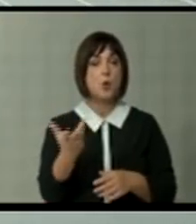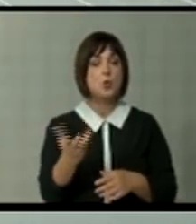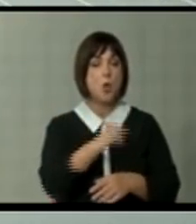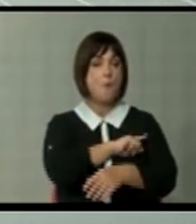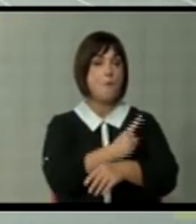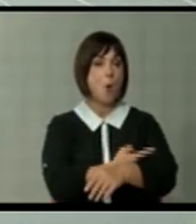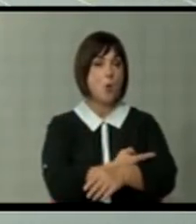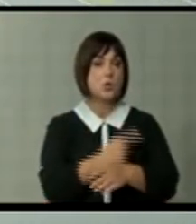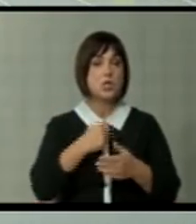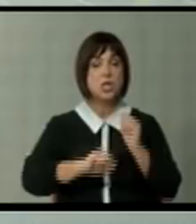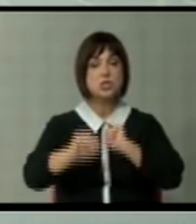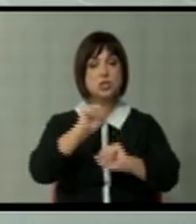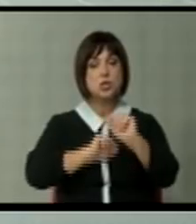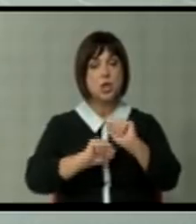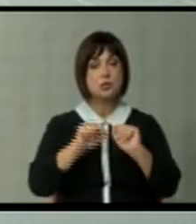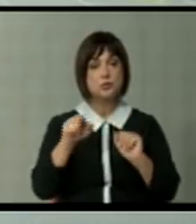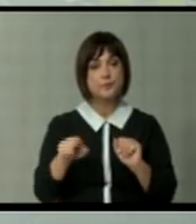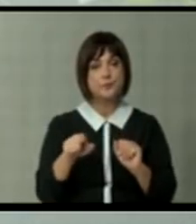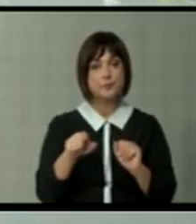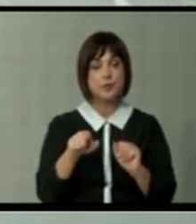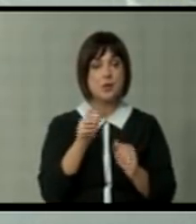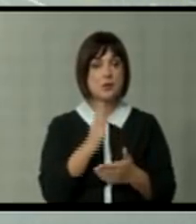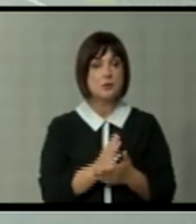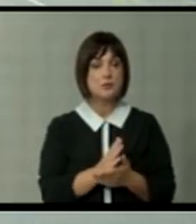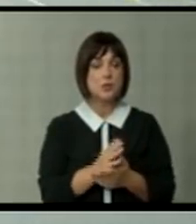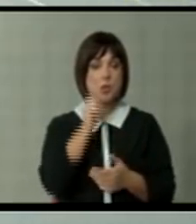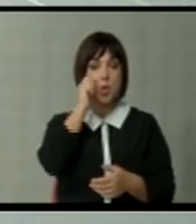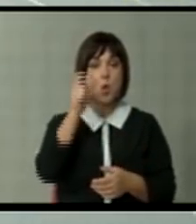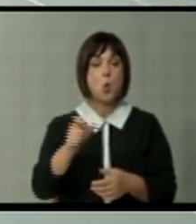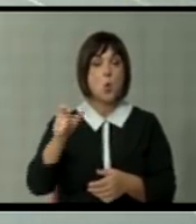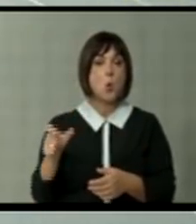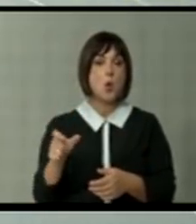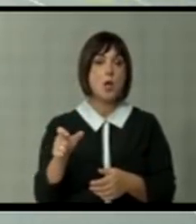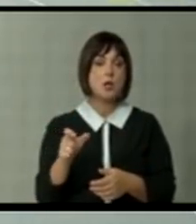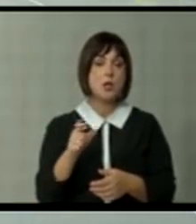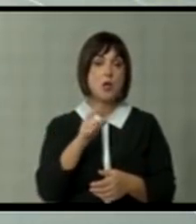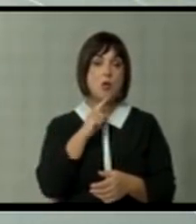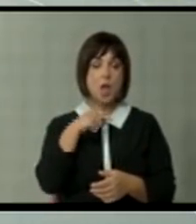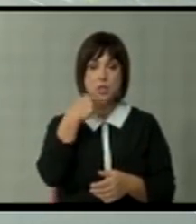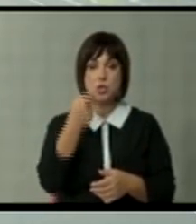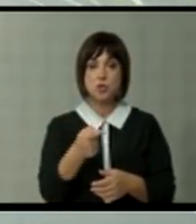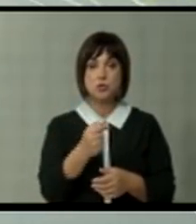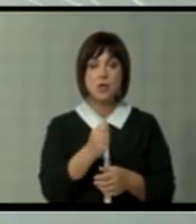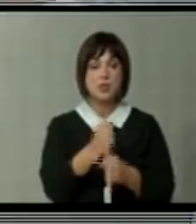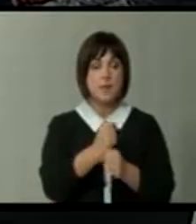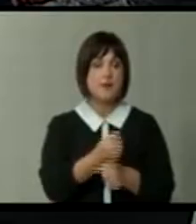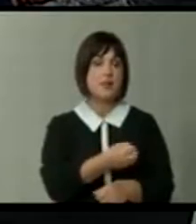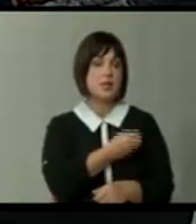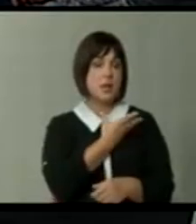доволно мокни за да заштитат во заштита на луѓе кои... Еве да речем и направили криминал.